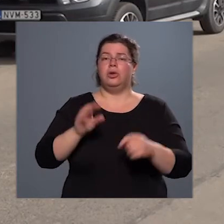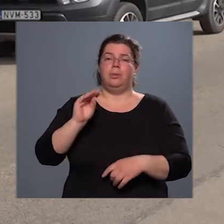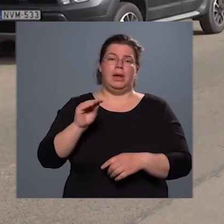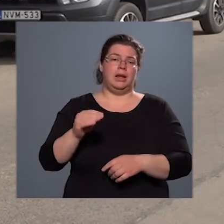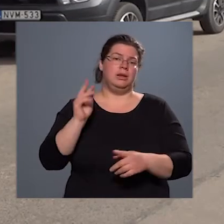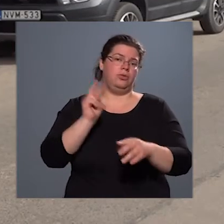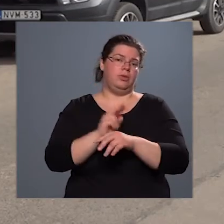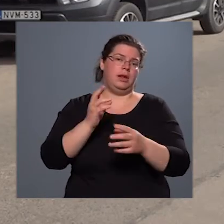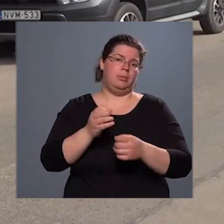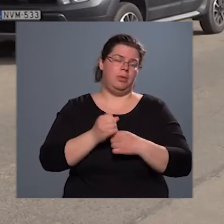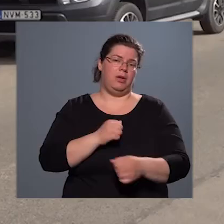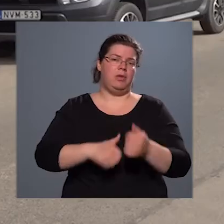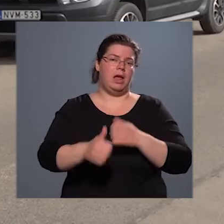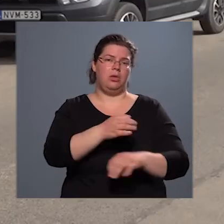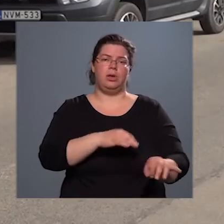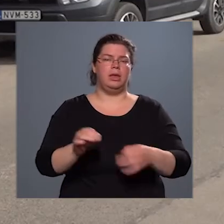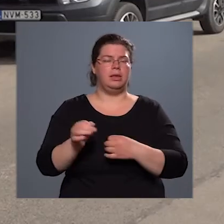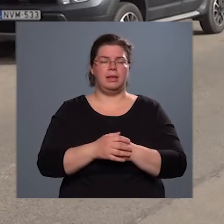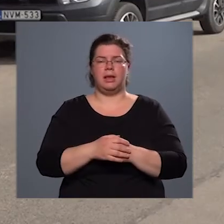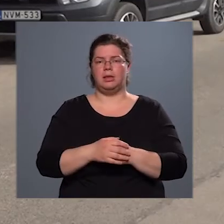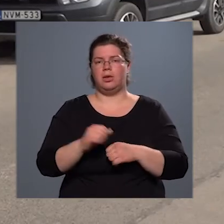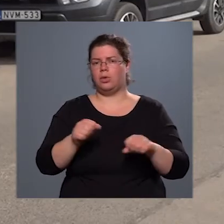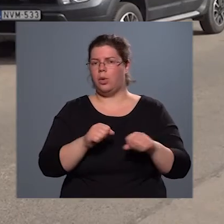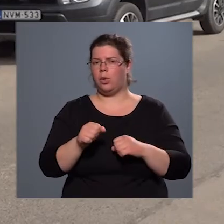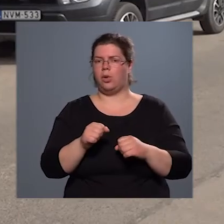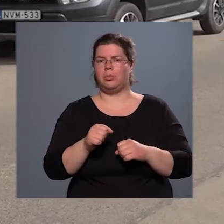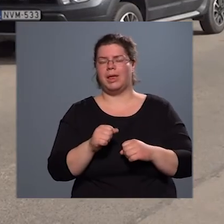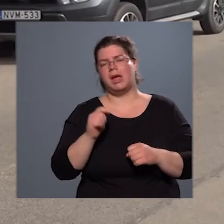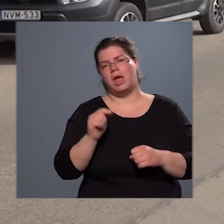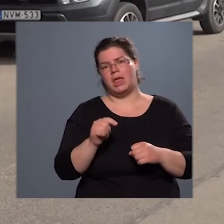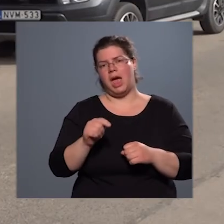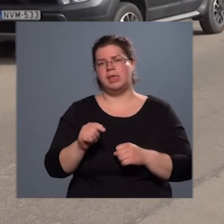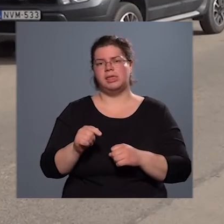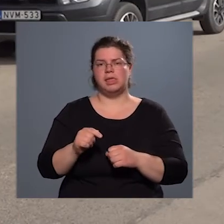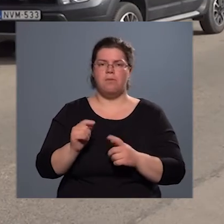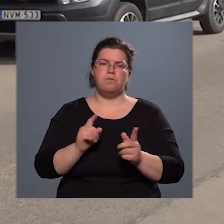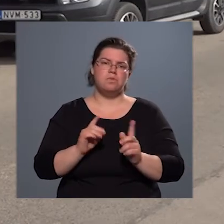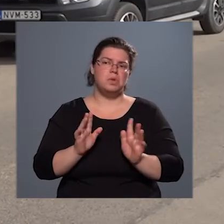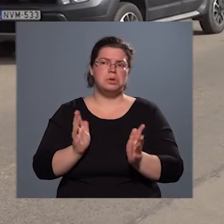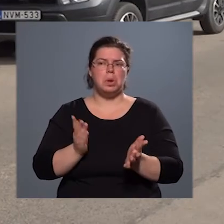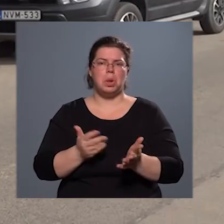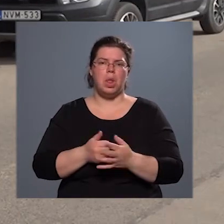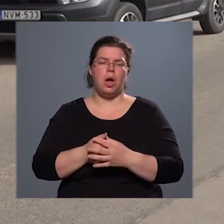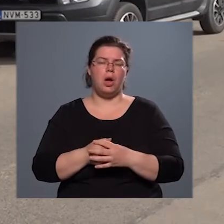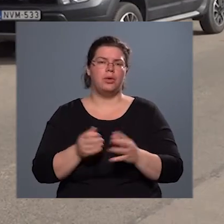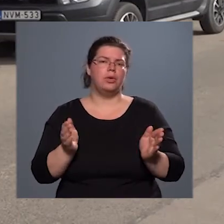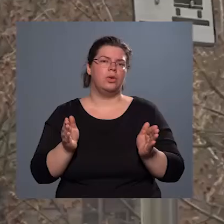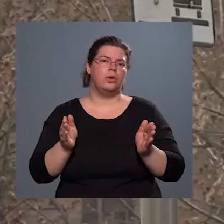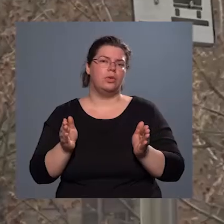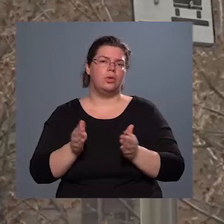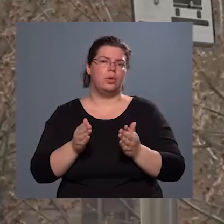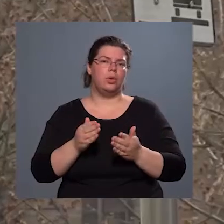véve, az előkészített az önkormányzata ezt a viszonylag szűk